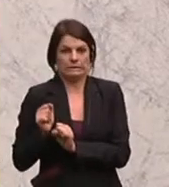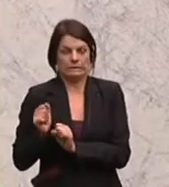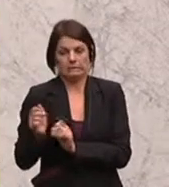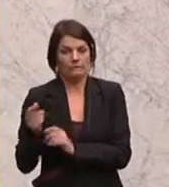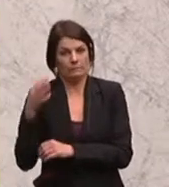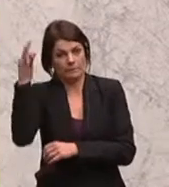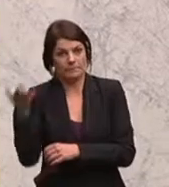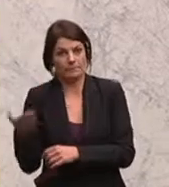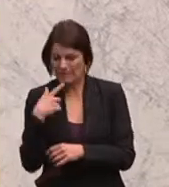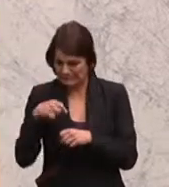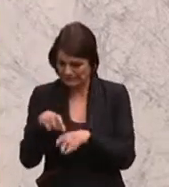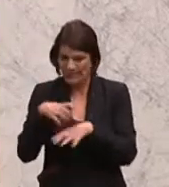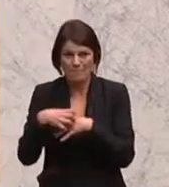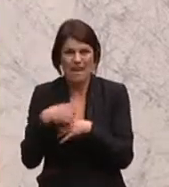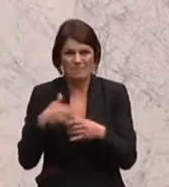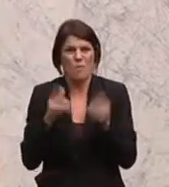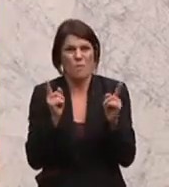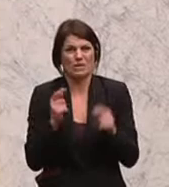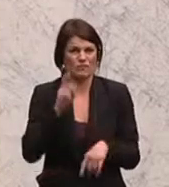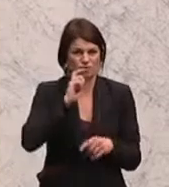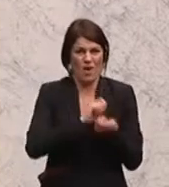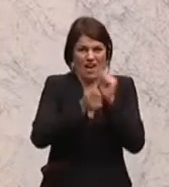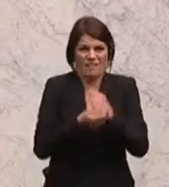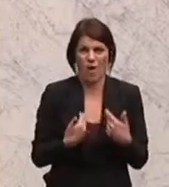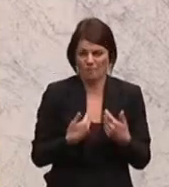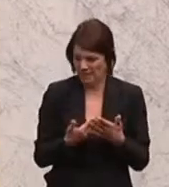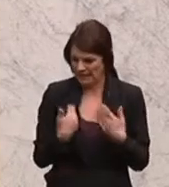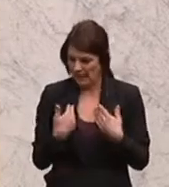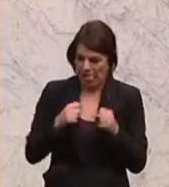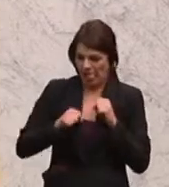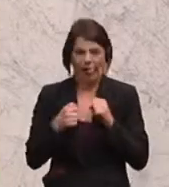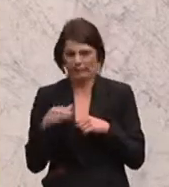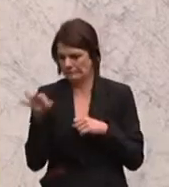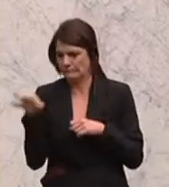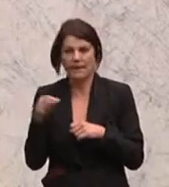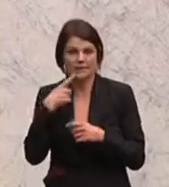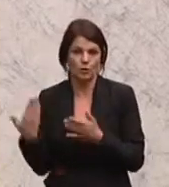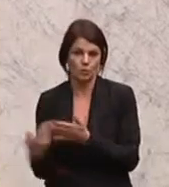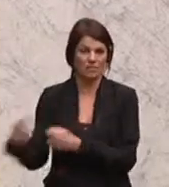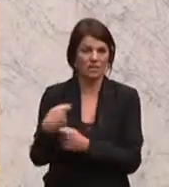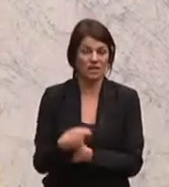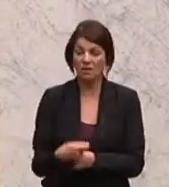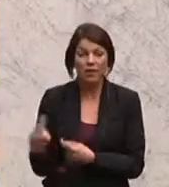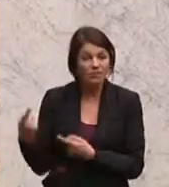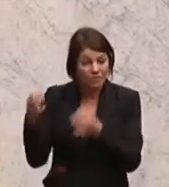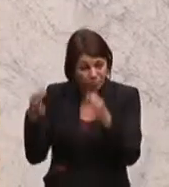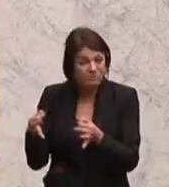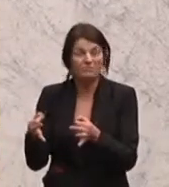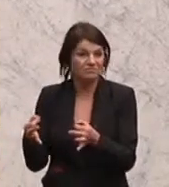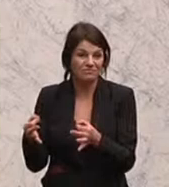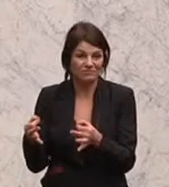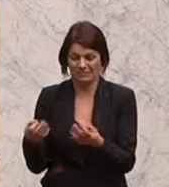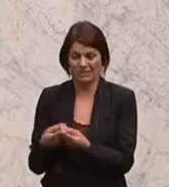am 17. März unbedingt eine Steuerreform am Tisch liegen muss. Diese Gegenfinanzierung ist doch auf Sand gebaut, steht auf dünnenden